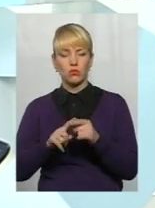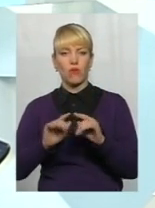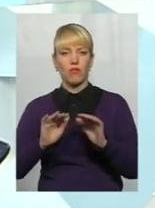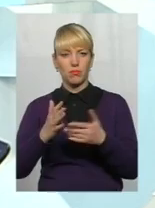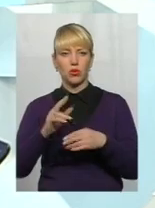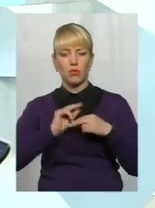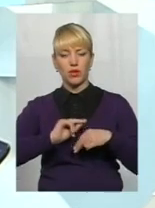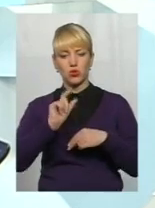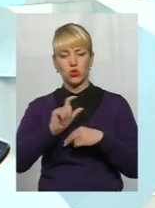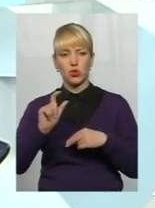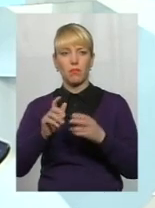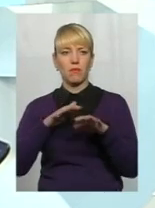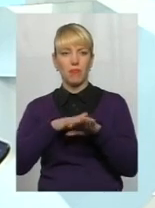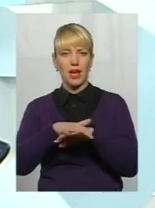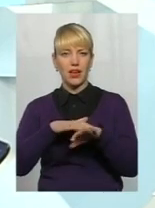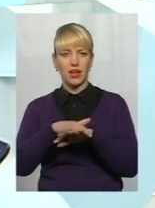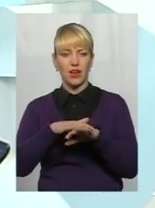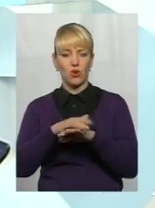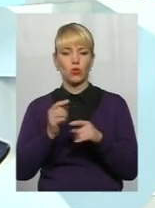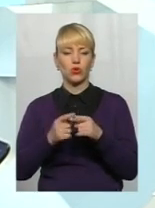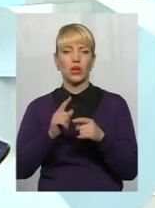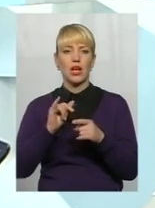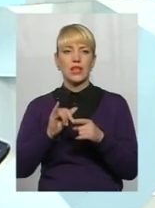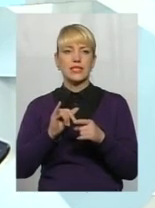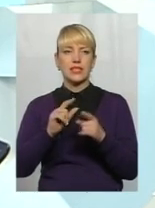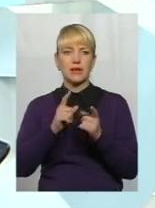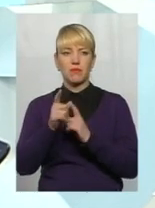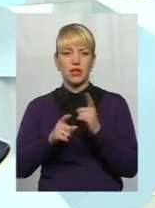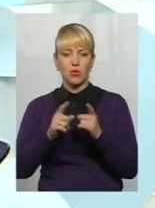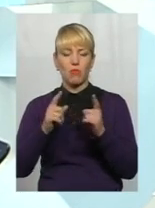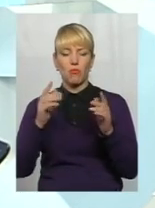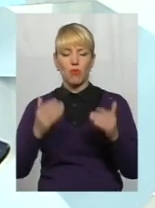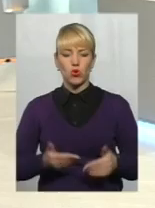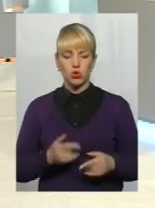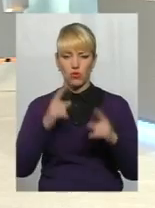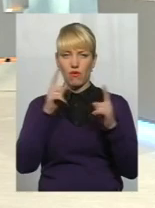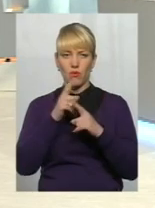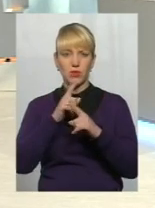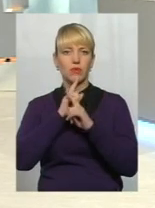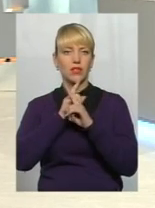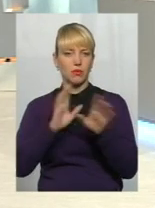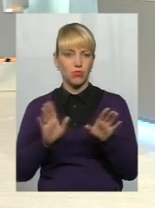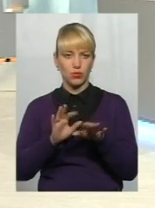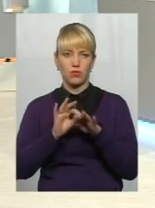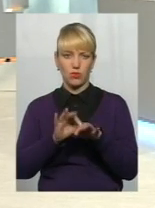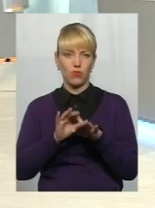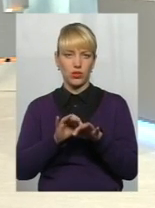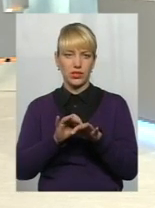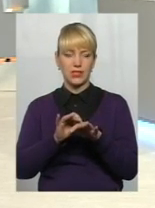працюючим особам перерахунок в зв'язку із зміною прожиткового мінімуму не відбувається, не проводиться.